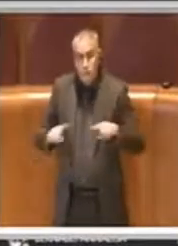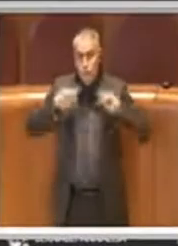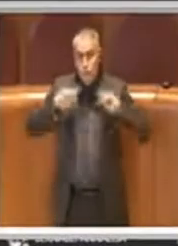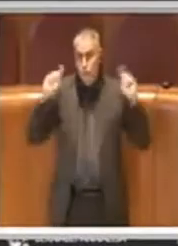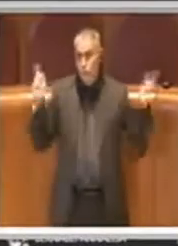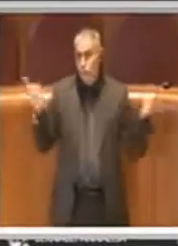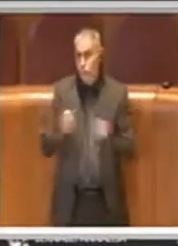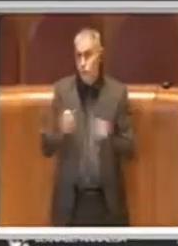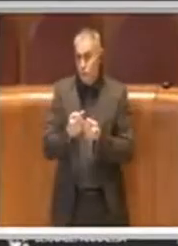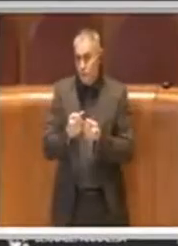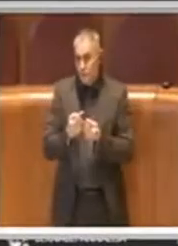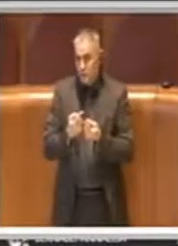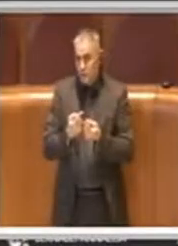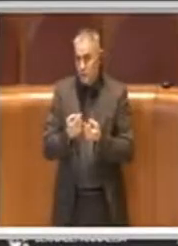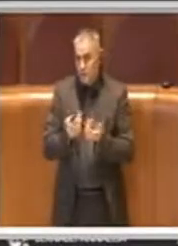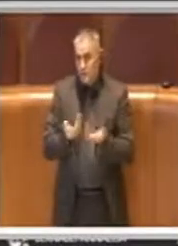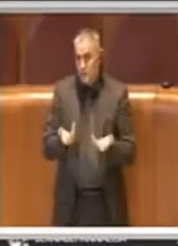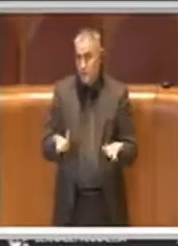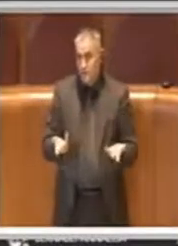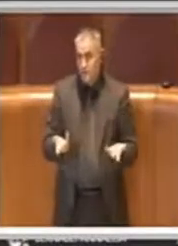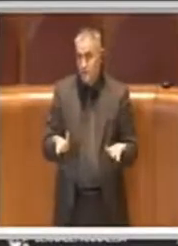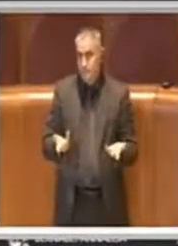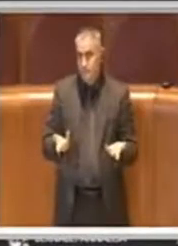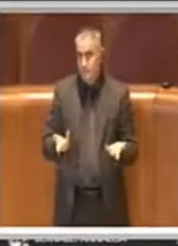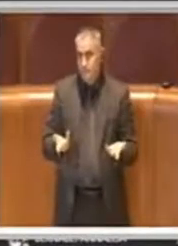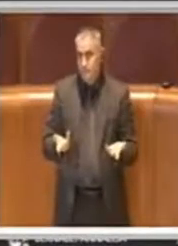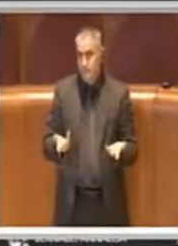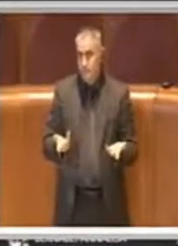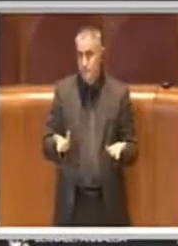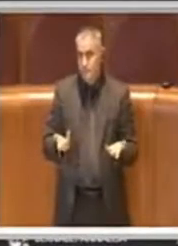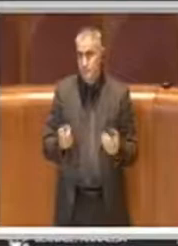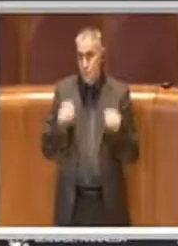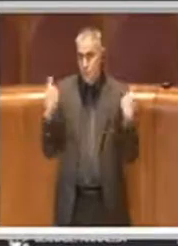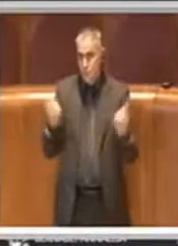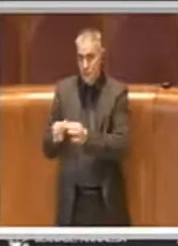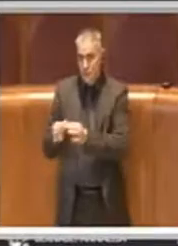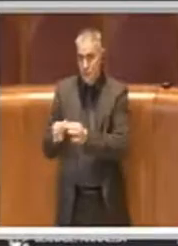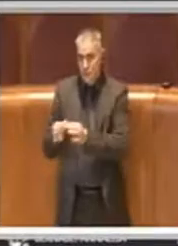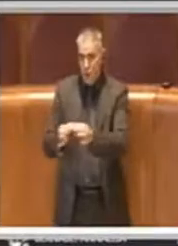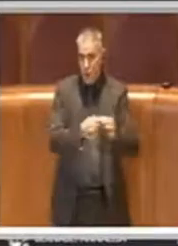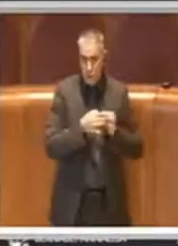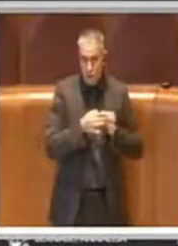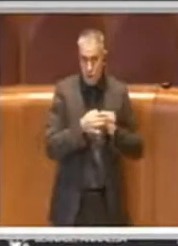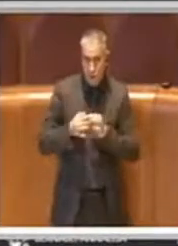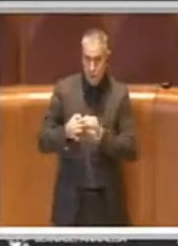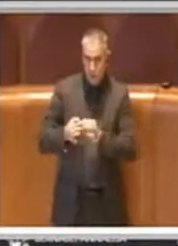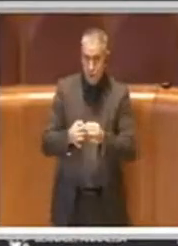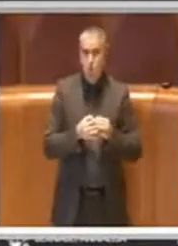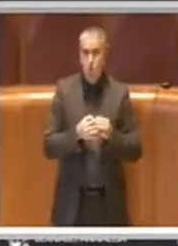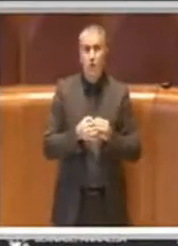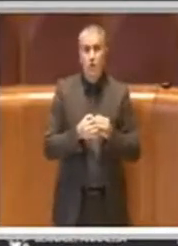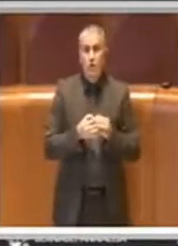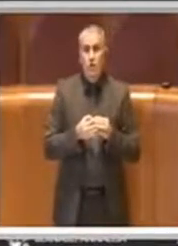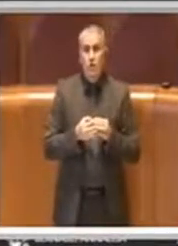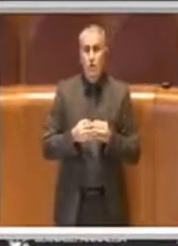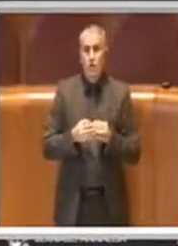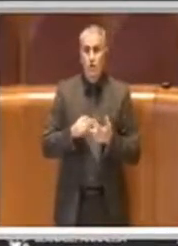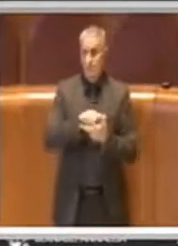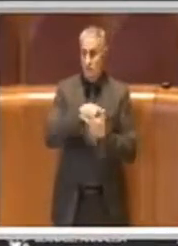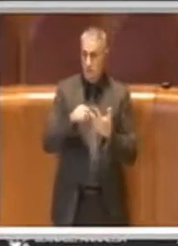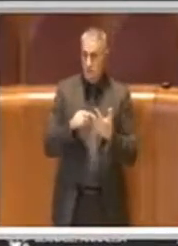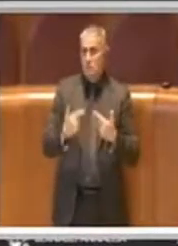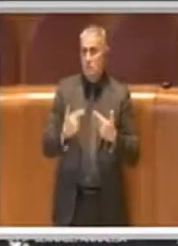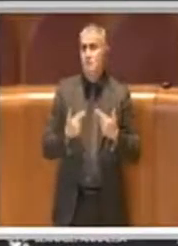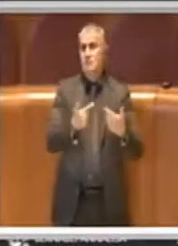concordi nel dire che darà più respiro ad